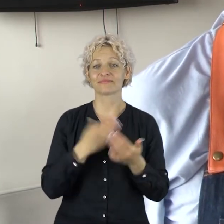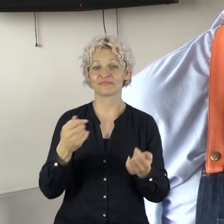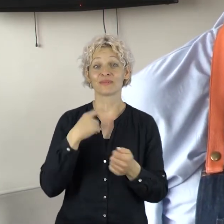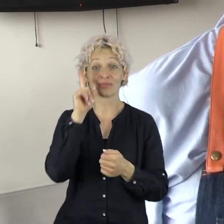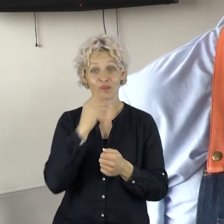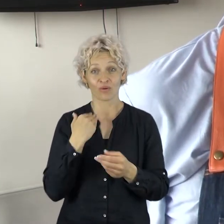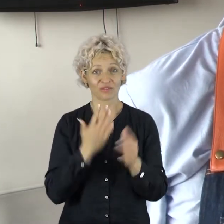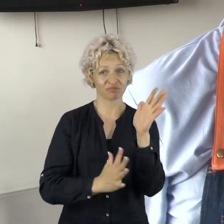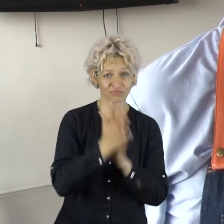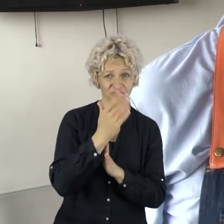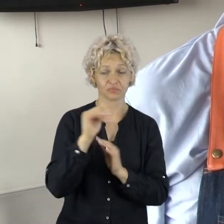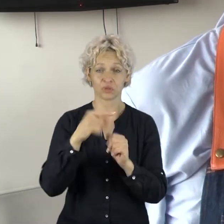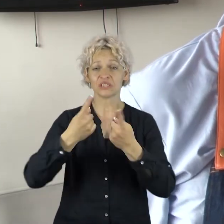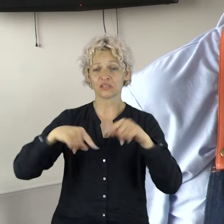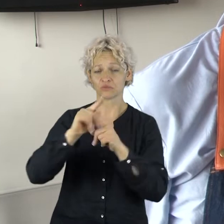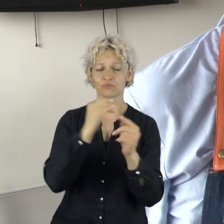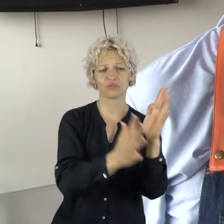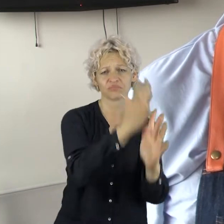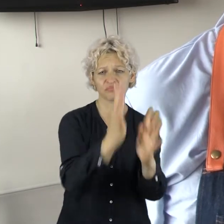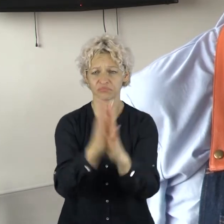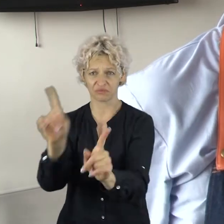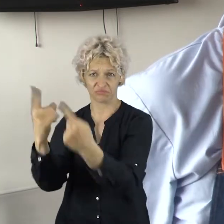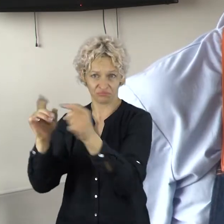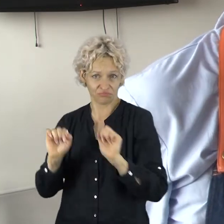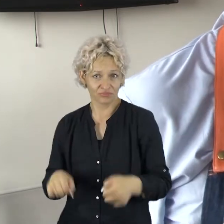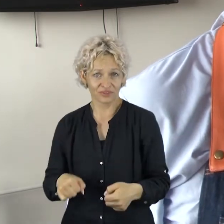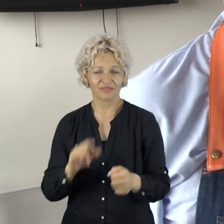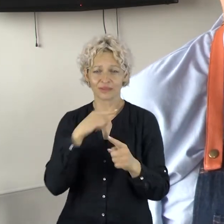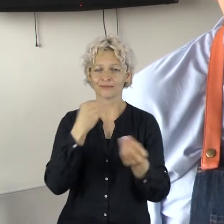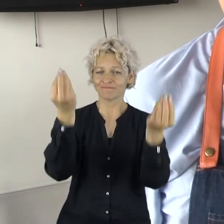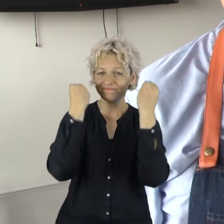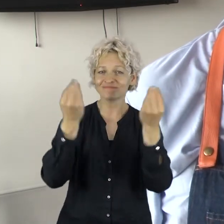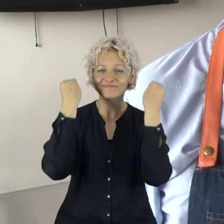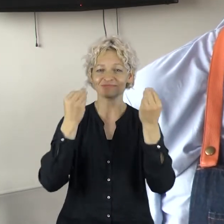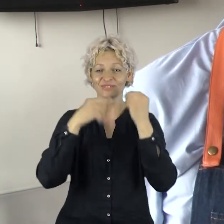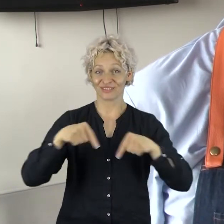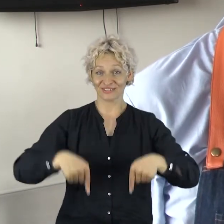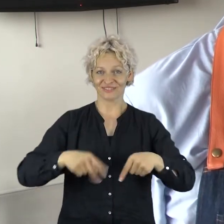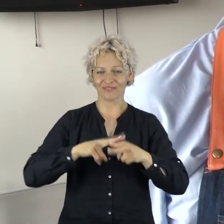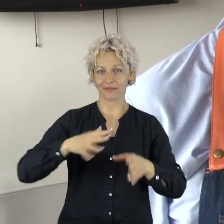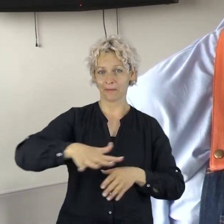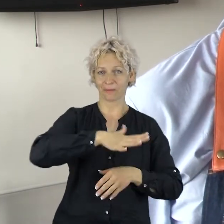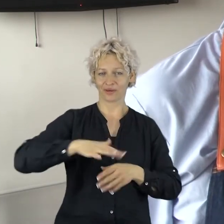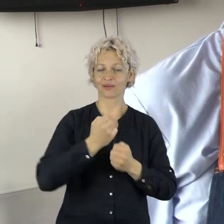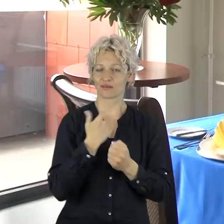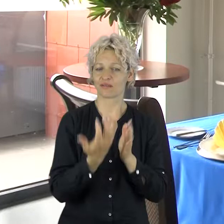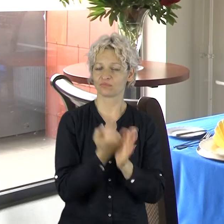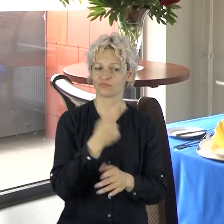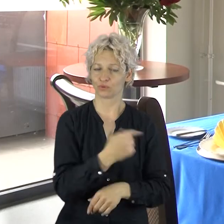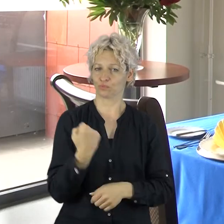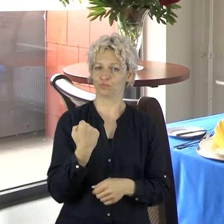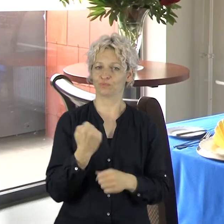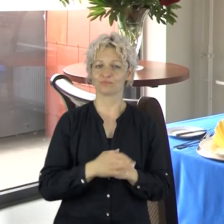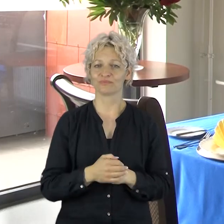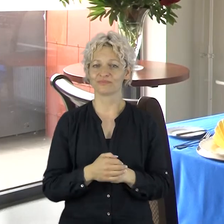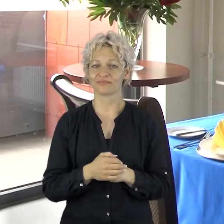visada yra būdų, kur tobulėti ir yra iš kuo mokintis, bet čia būtent pagrindas tai labai stiprus buvo duotas. Šiaulių